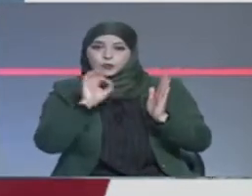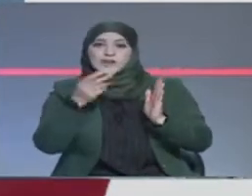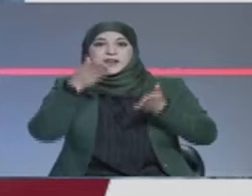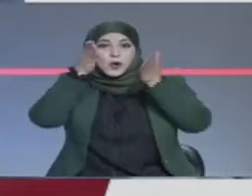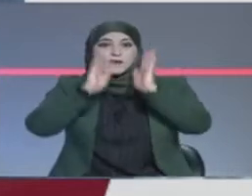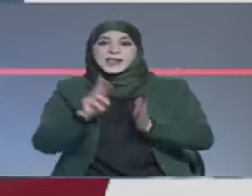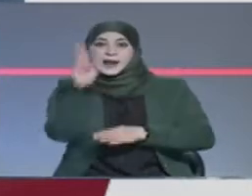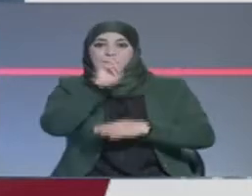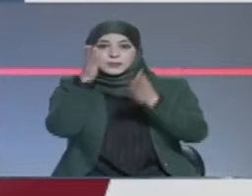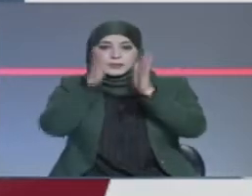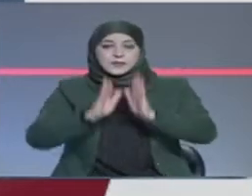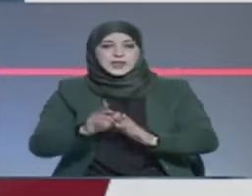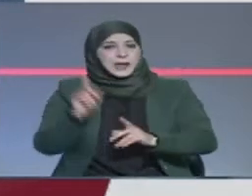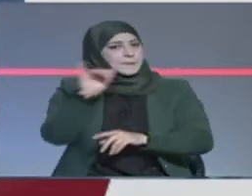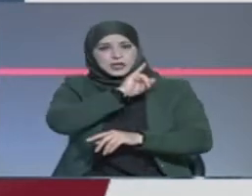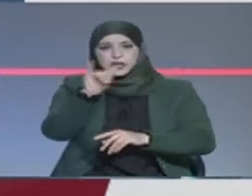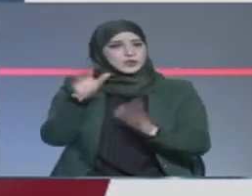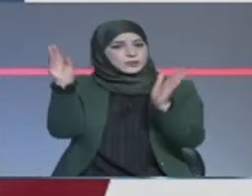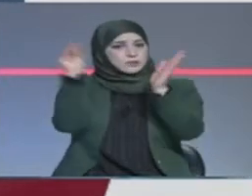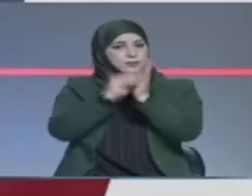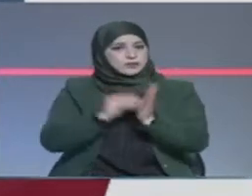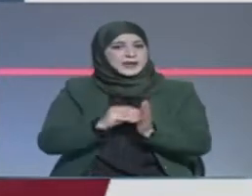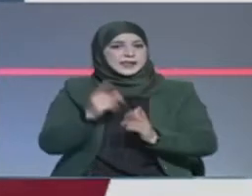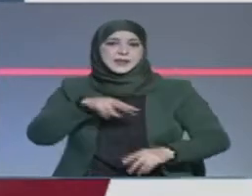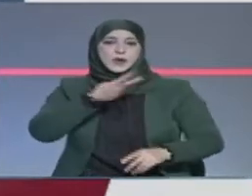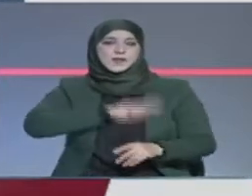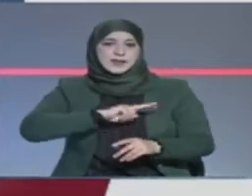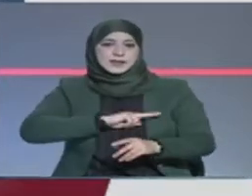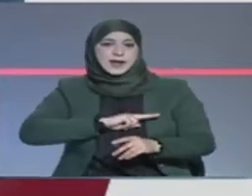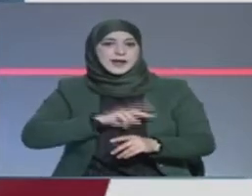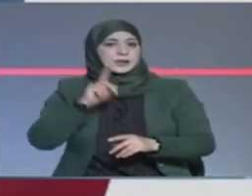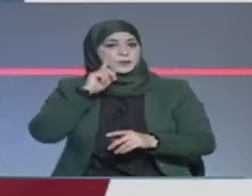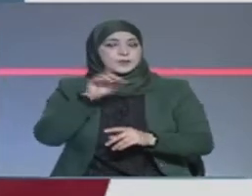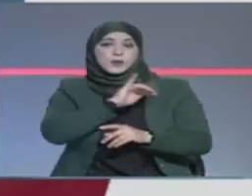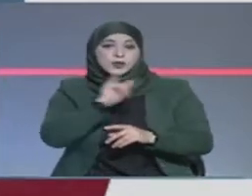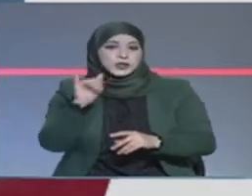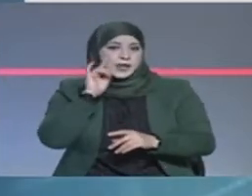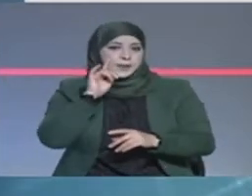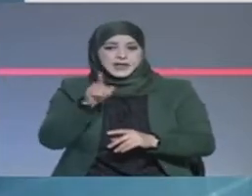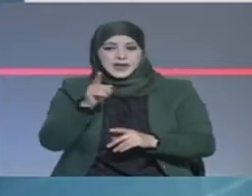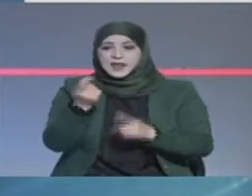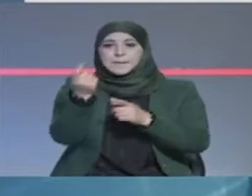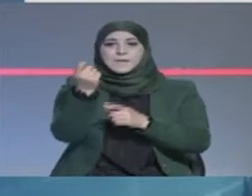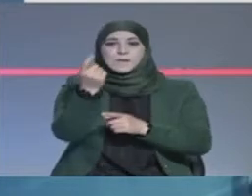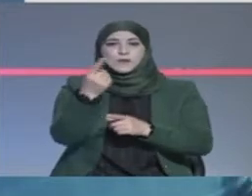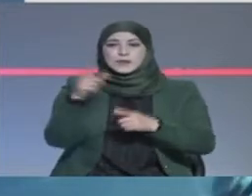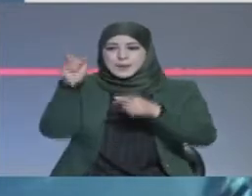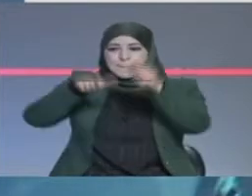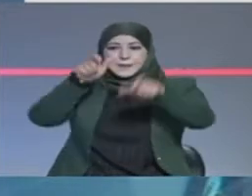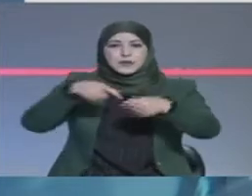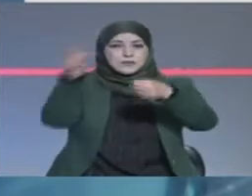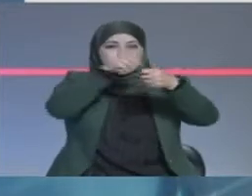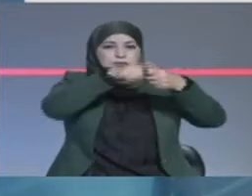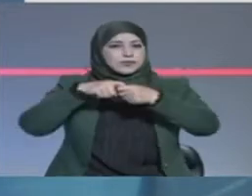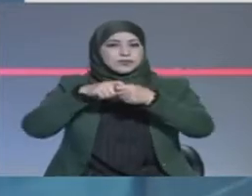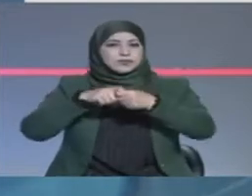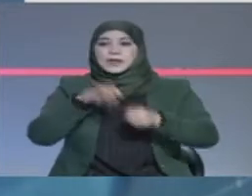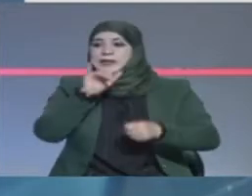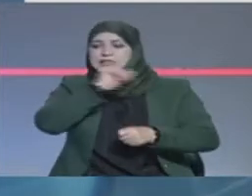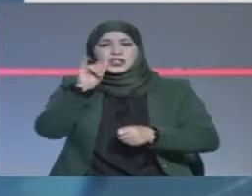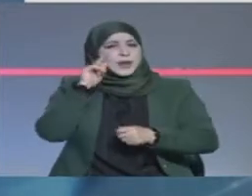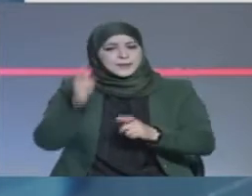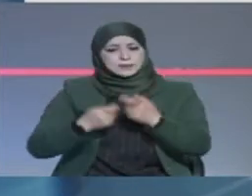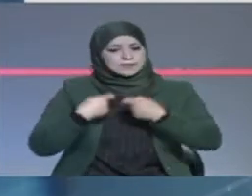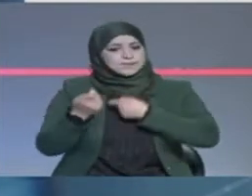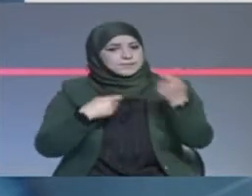الأشكال أن يتم احتسابها في التقاعد وموارد السنديق الاجتماعية هي أموال المنخرطين ولا يمكن انتصرف فيها وأي